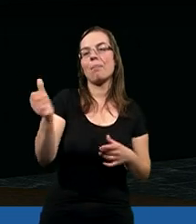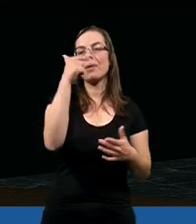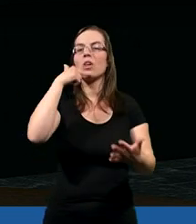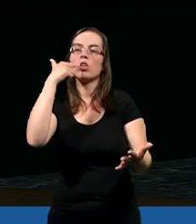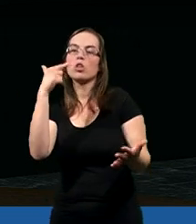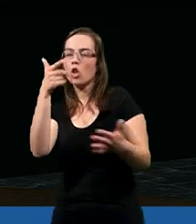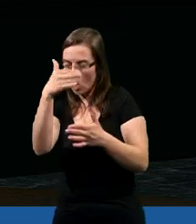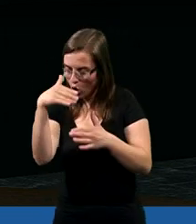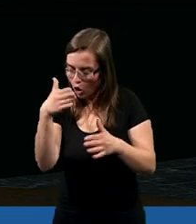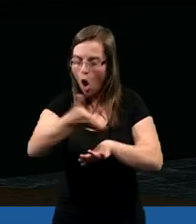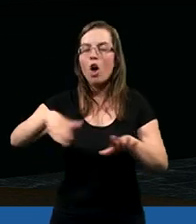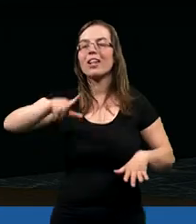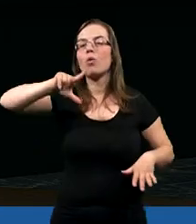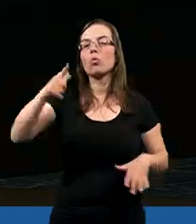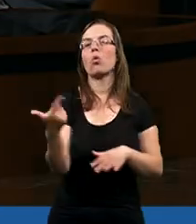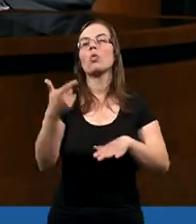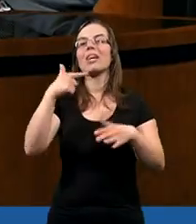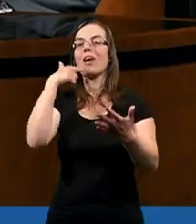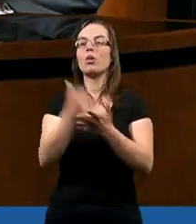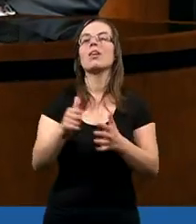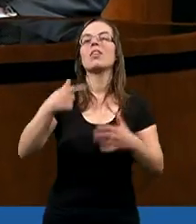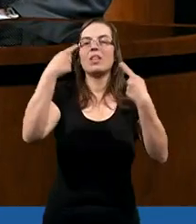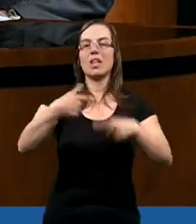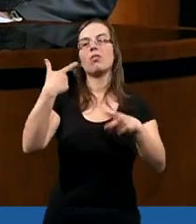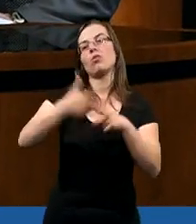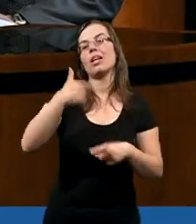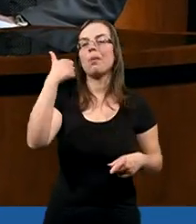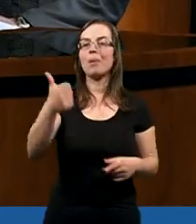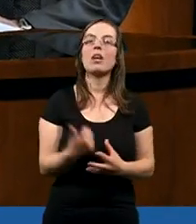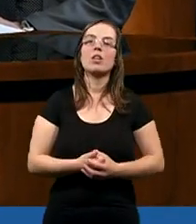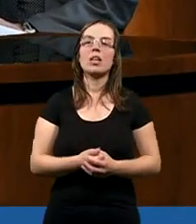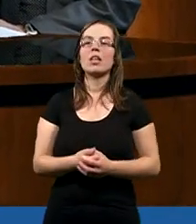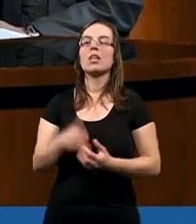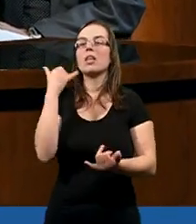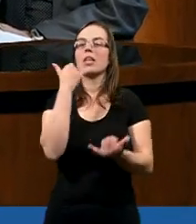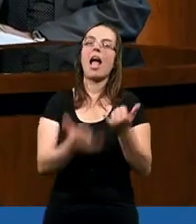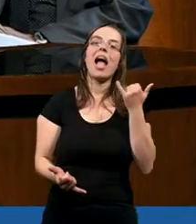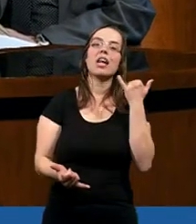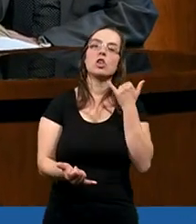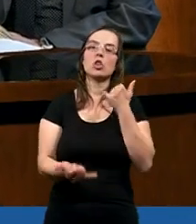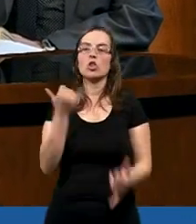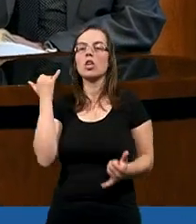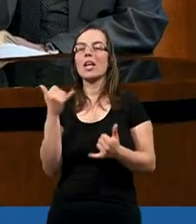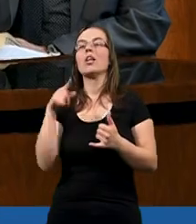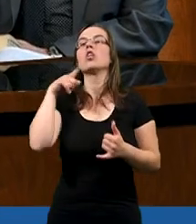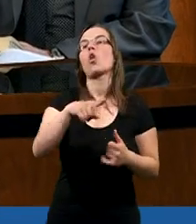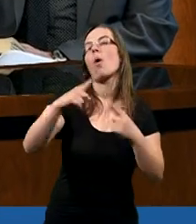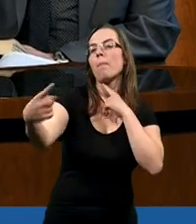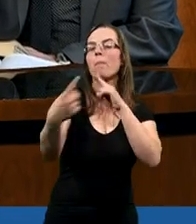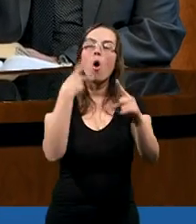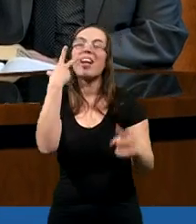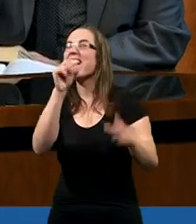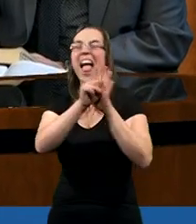To jest pierwszy rozdział drugiego listu, wiersz dwudziesty i dwudziesty pierwszy. Jeśli to